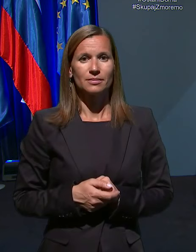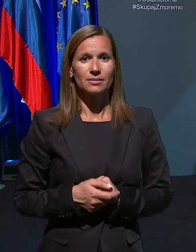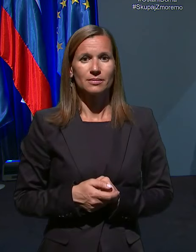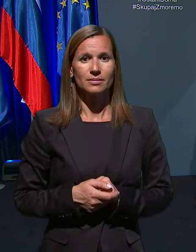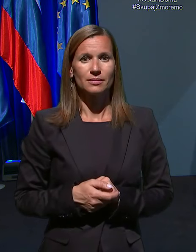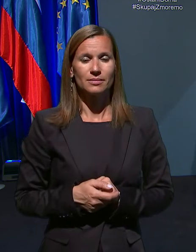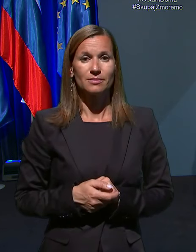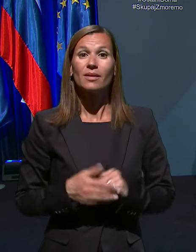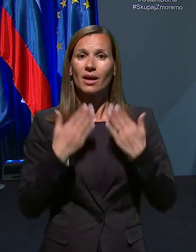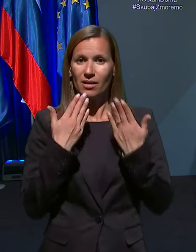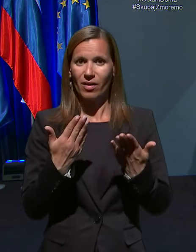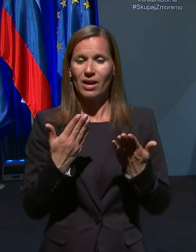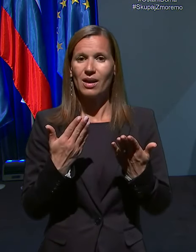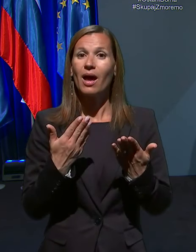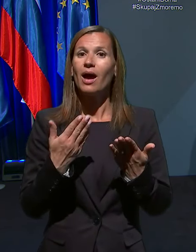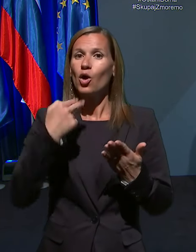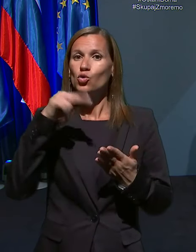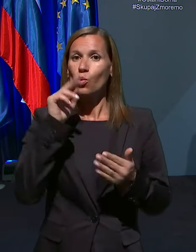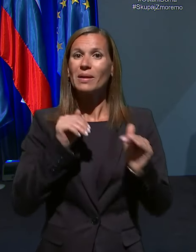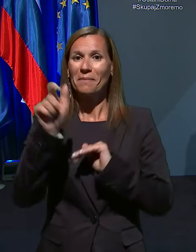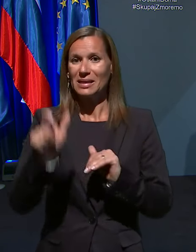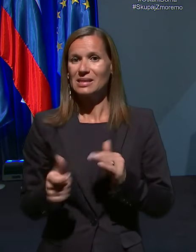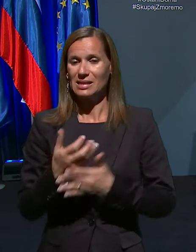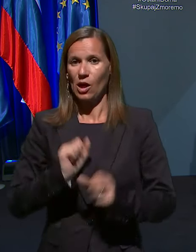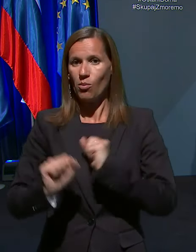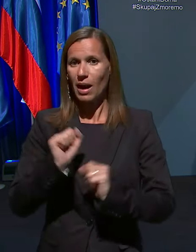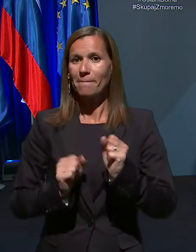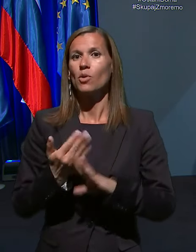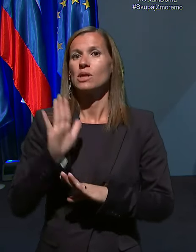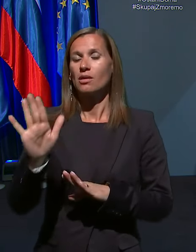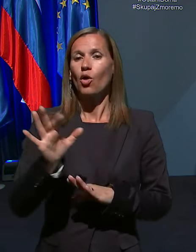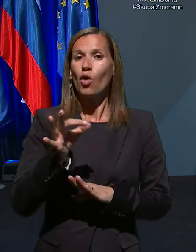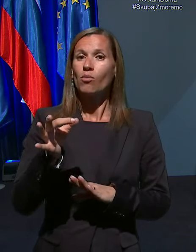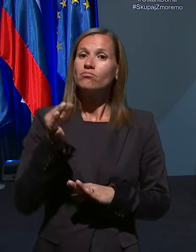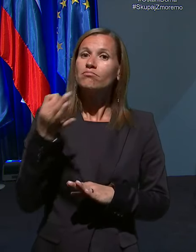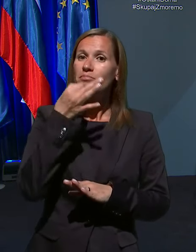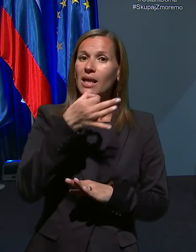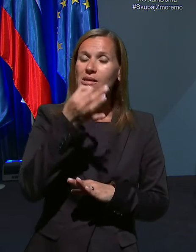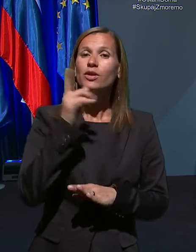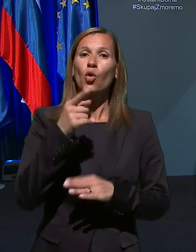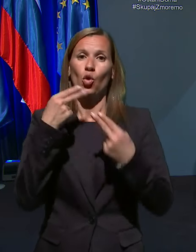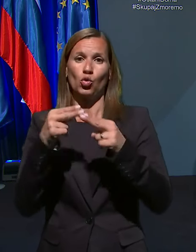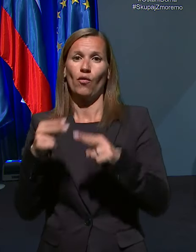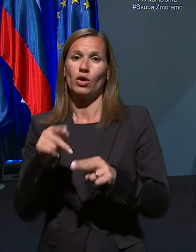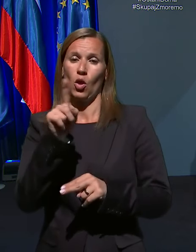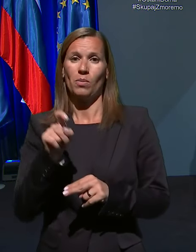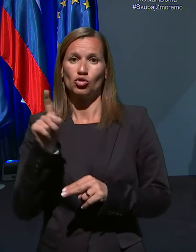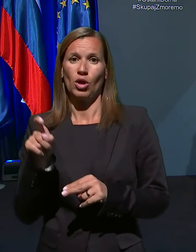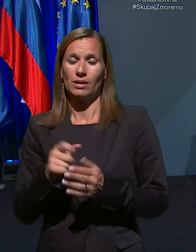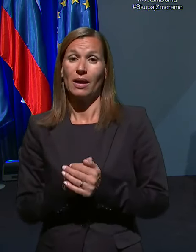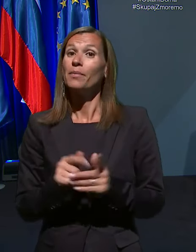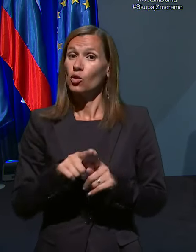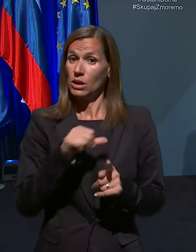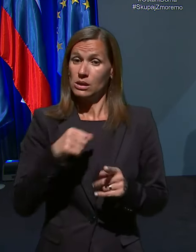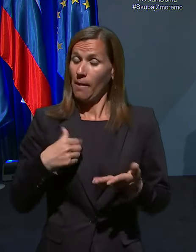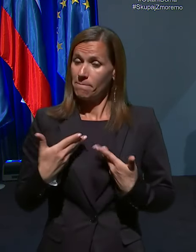Hvala lepa, gospodu ministru za obrambo, za njegovo predstavitev in odgovore na vprašanja. Tudi sam sem na